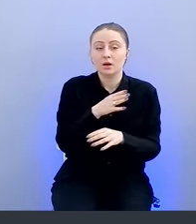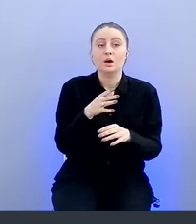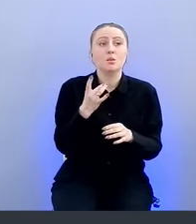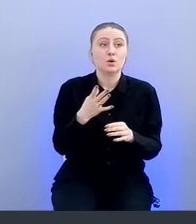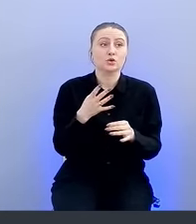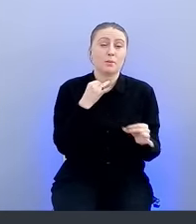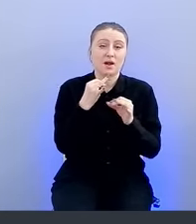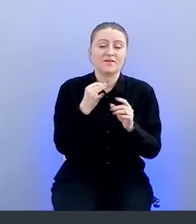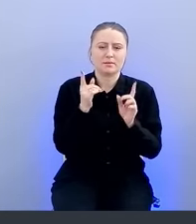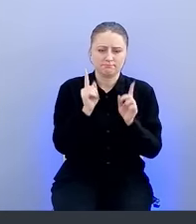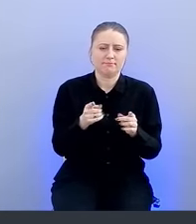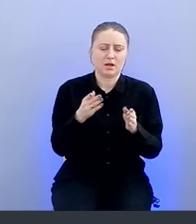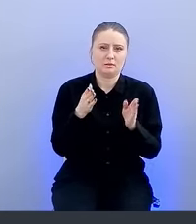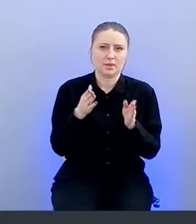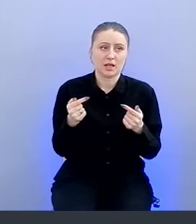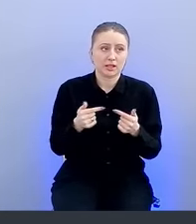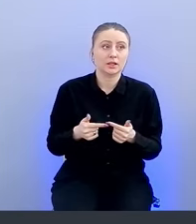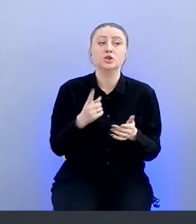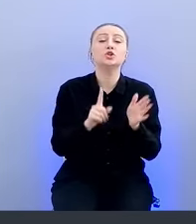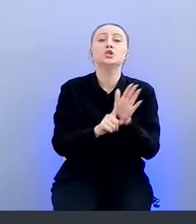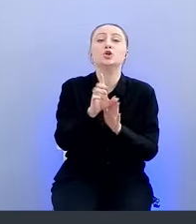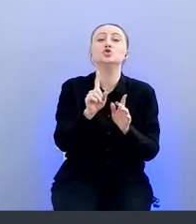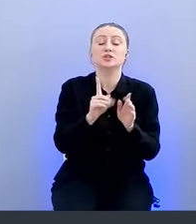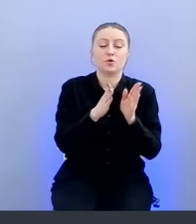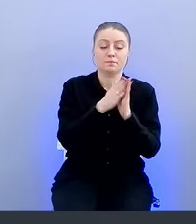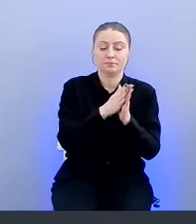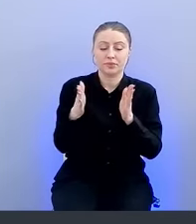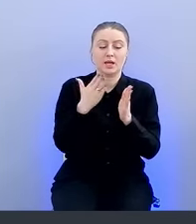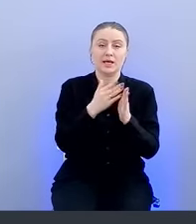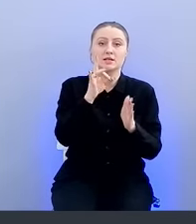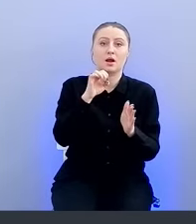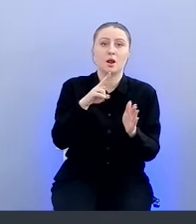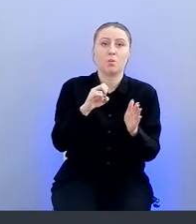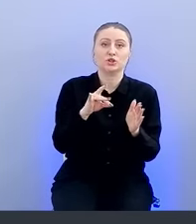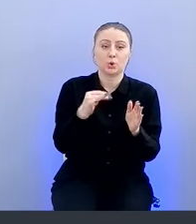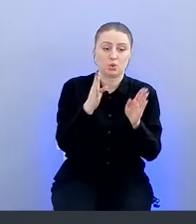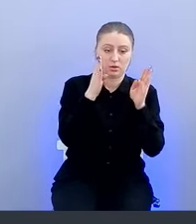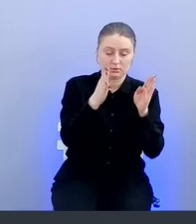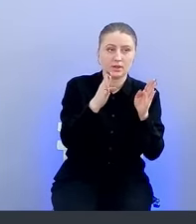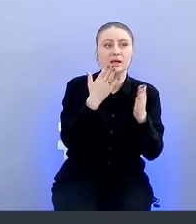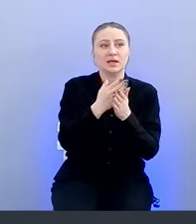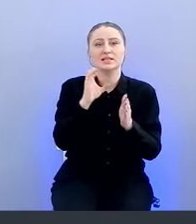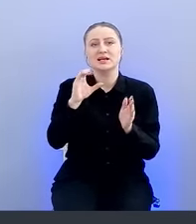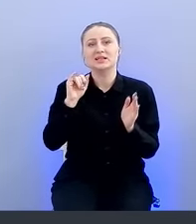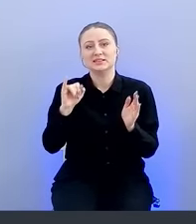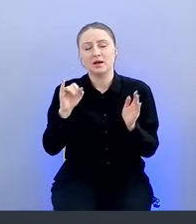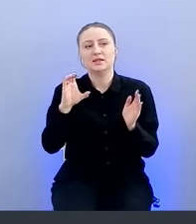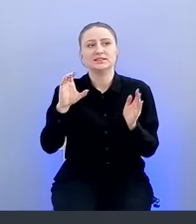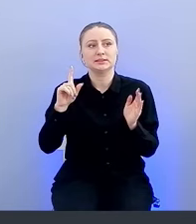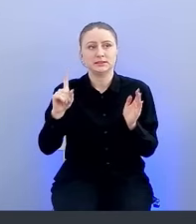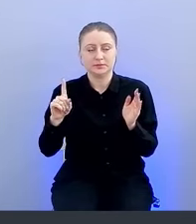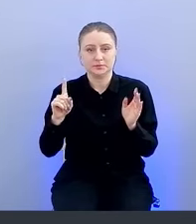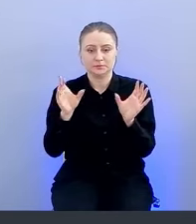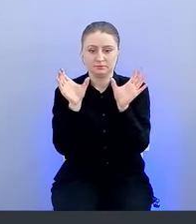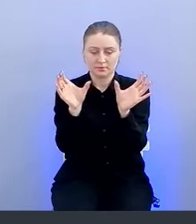скан. С чего все начинается? У нас вот есть репозиторий и какой-то CI-CD. Так как мы понимаем, что